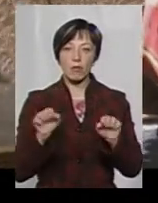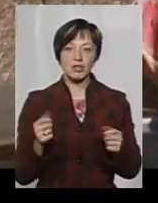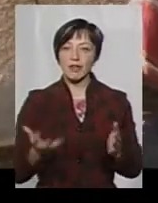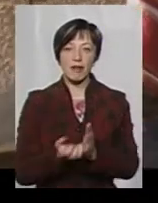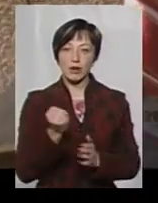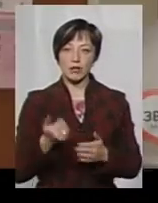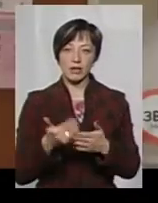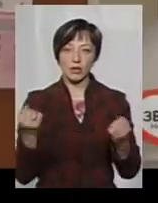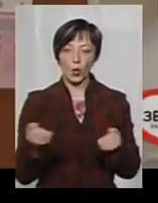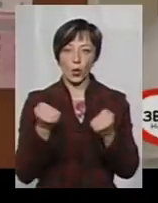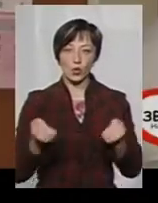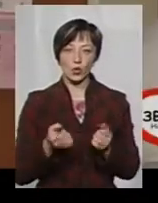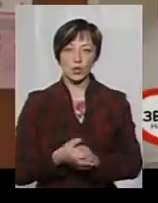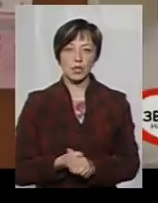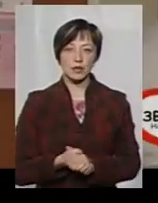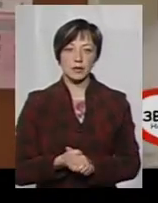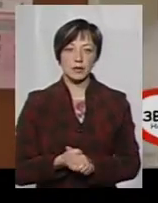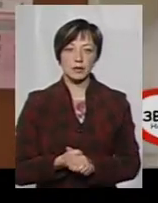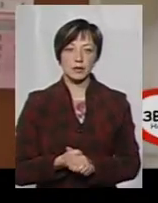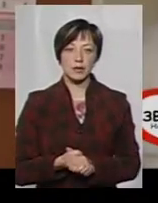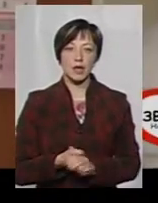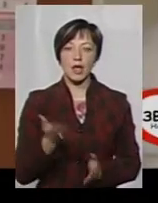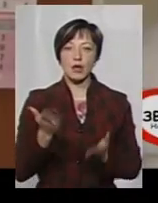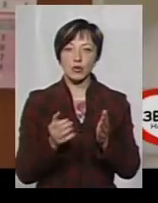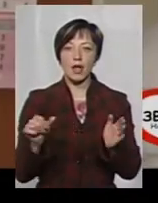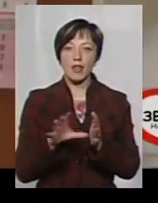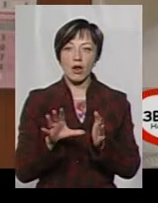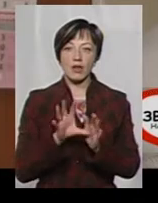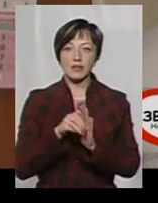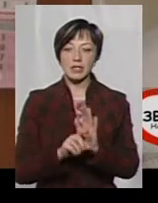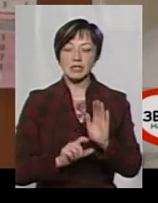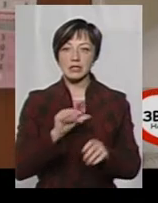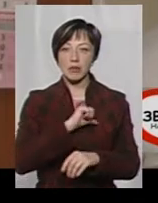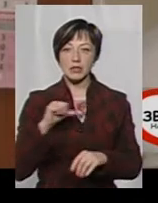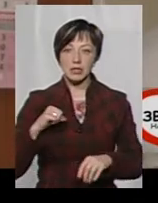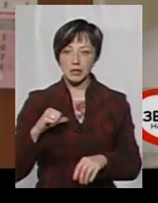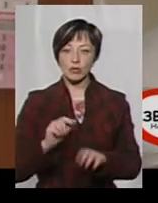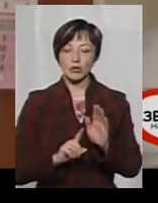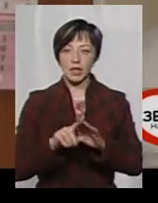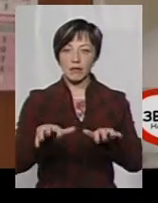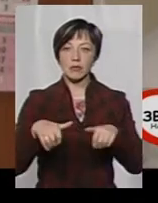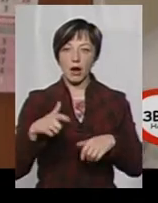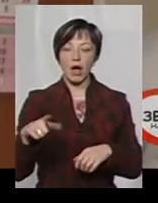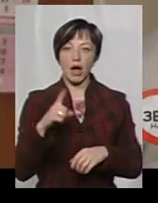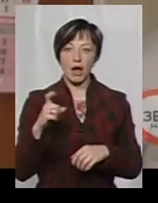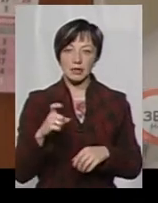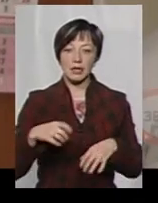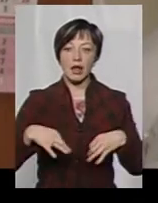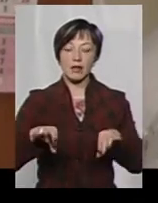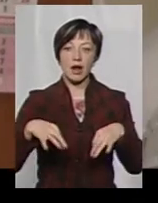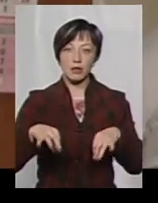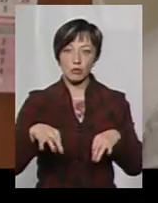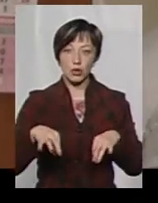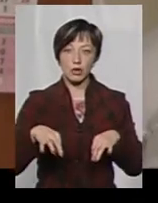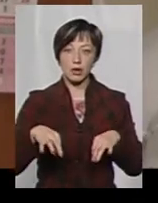врятувати від холоду. «Якщо енергоінвест самостійно почне знову відбирати газ, то газотранспортна